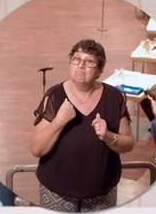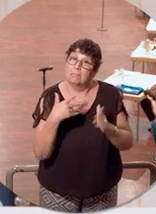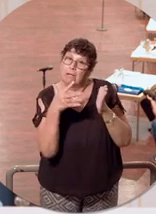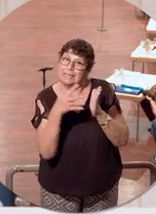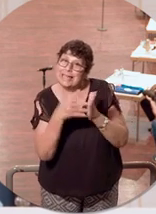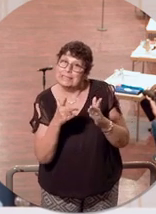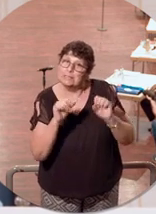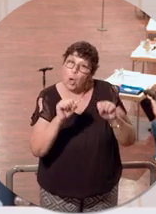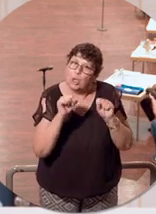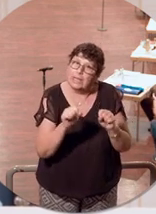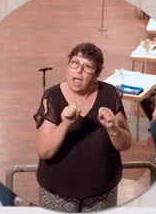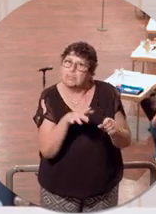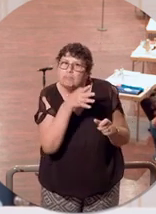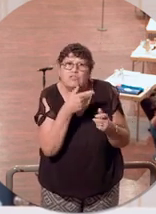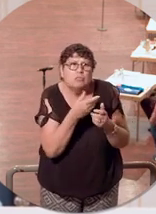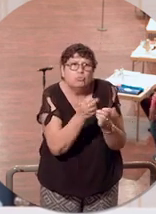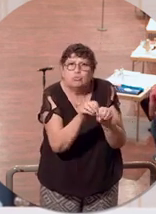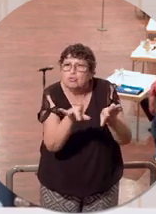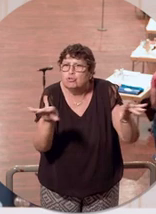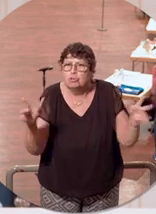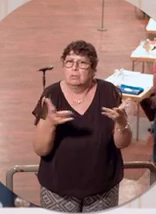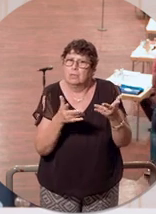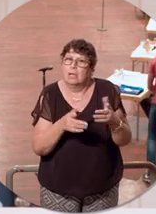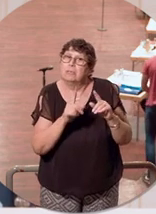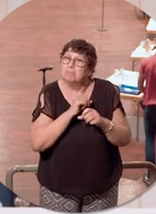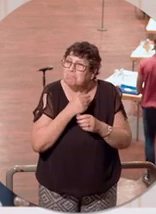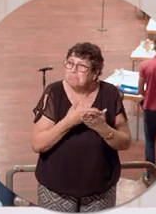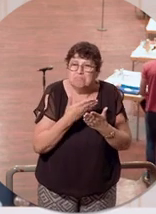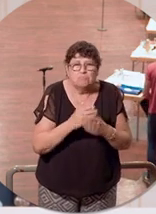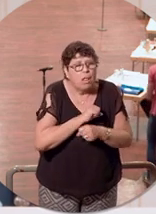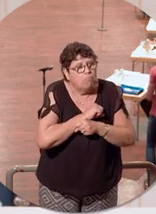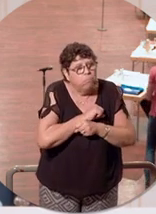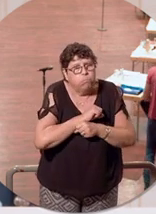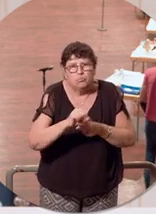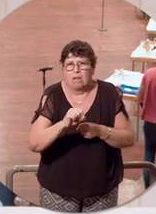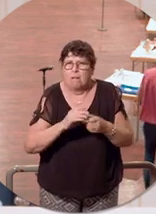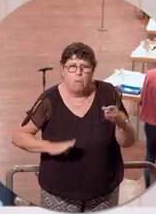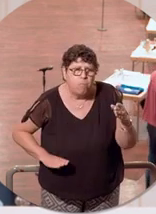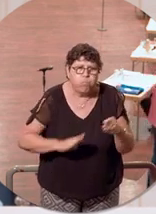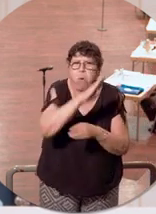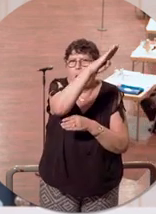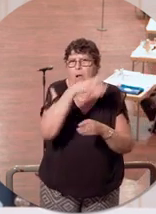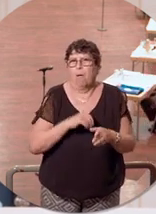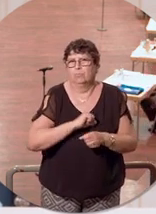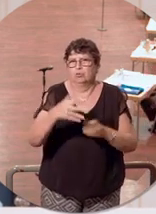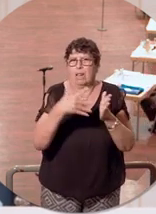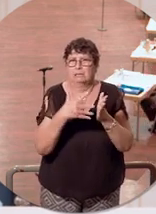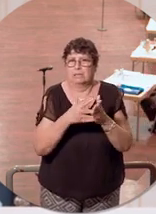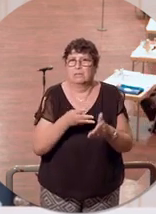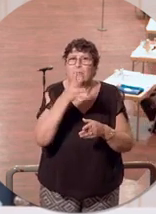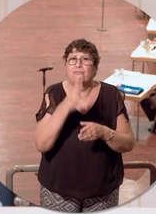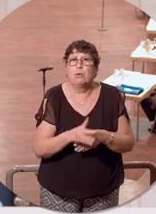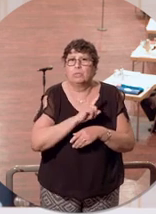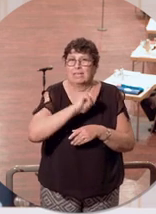Testanreize stieg die Zahl der Antigen-Schnelltests im Zuge unseres Saarland-Modells steil auf über 400